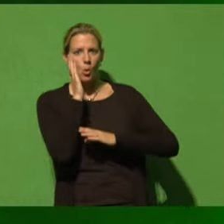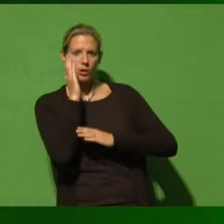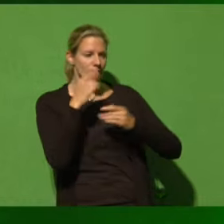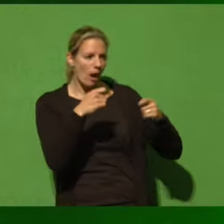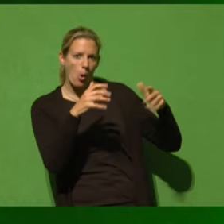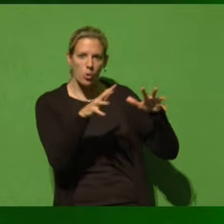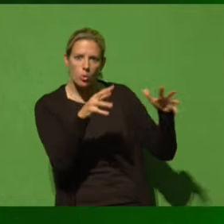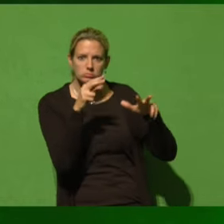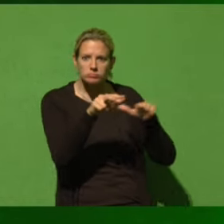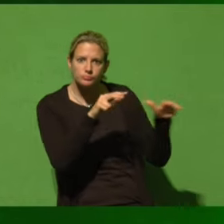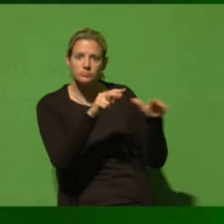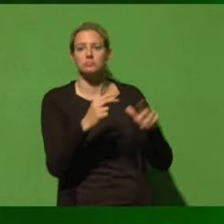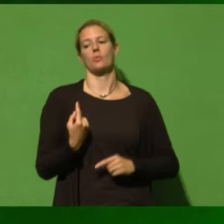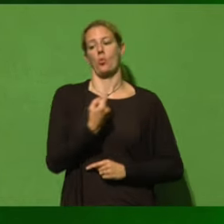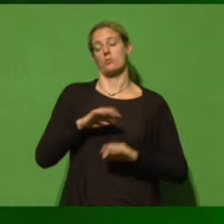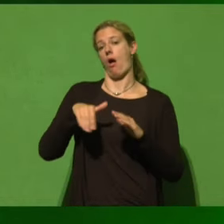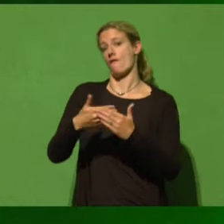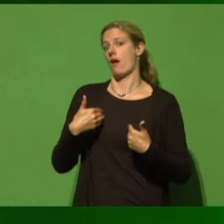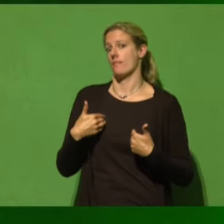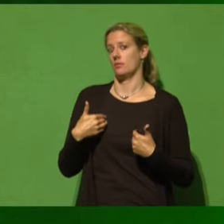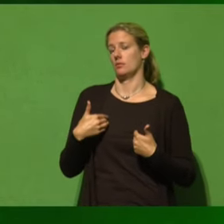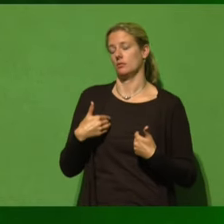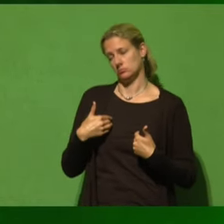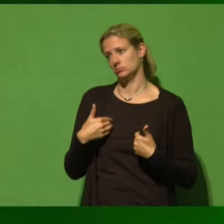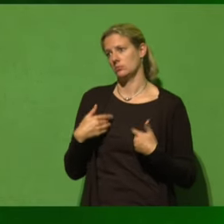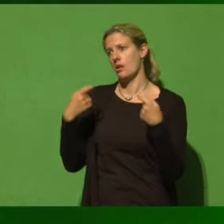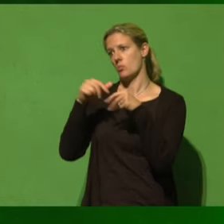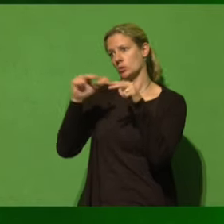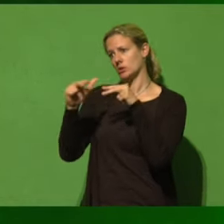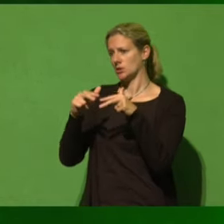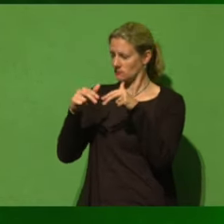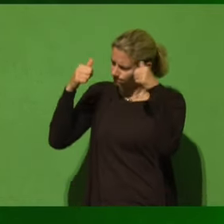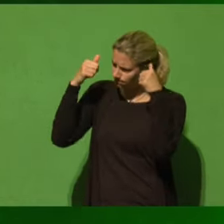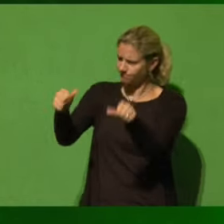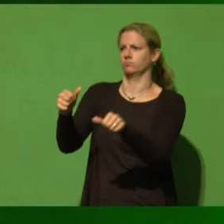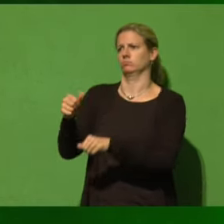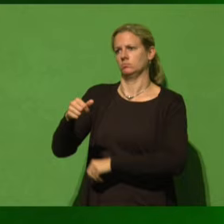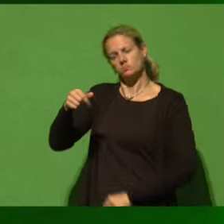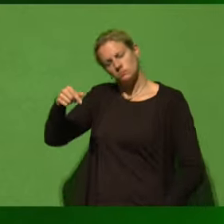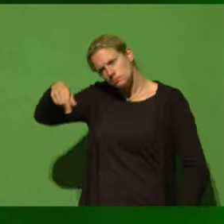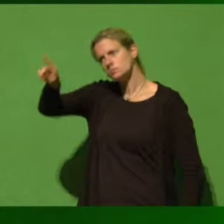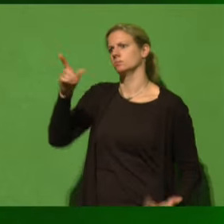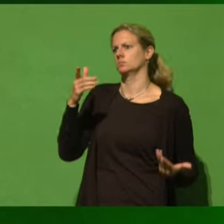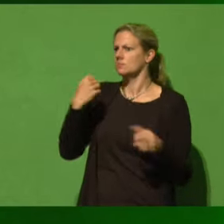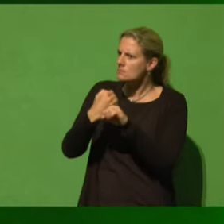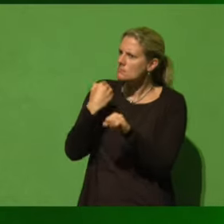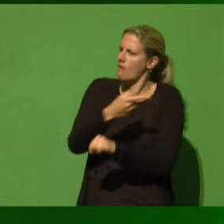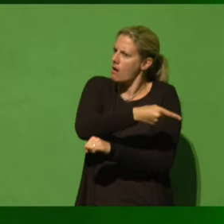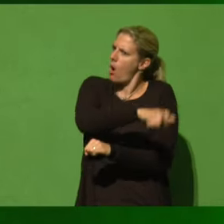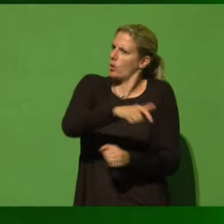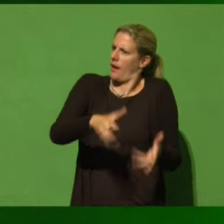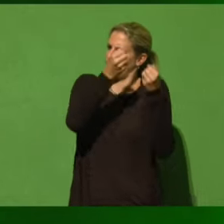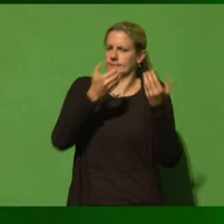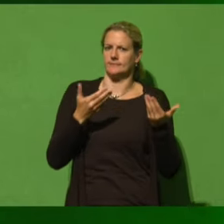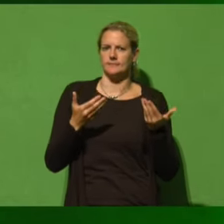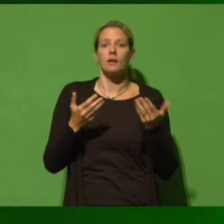Unsere Pflicht ist es, dafür zu sagen, dass diese Bundesregierung dazu getrieben wird, dass die Menschen endlich gerettet werden. Wir wissen auch